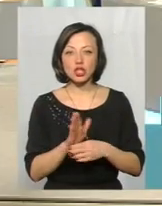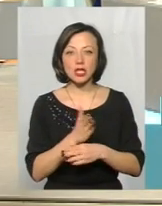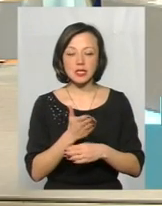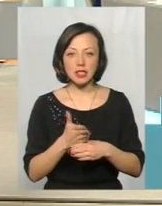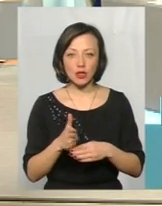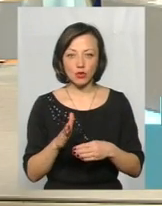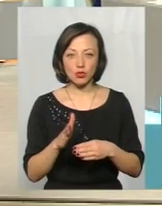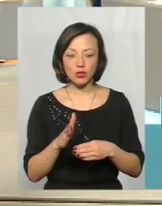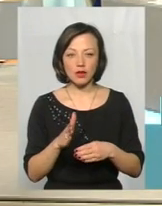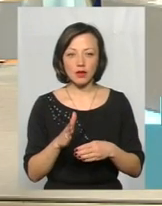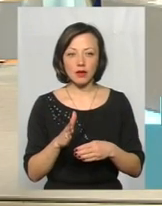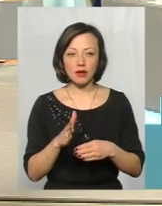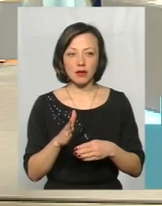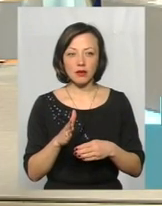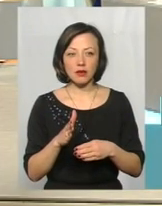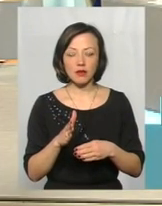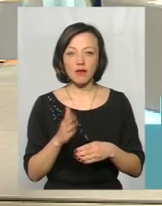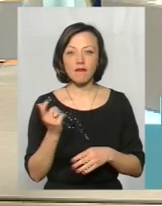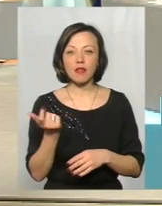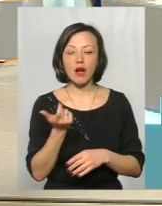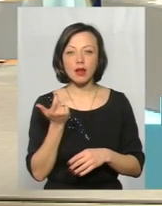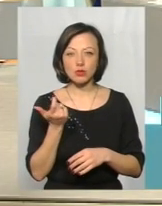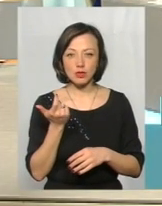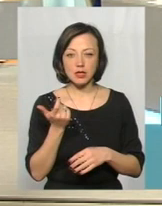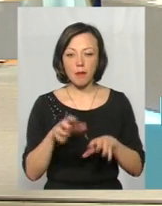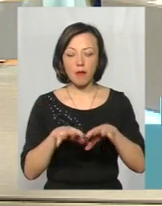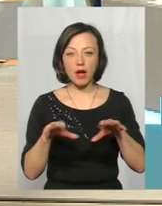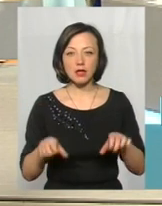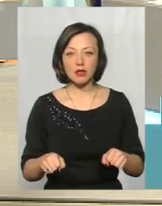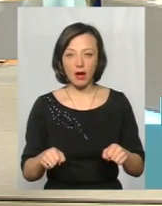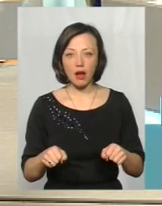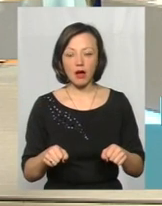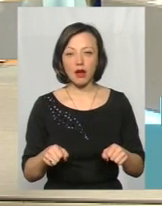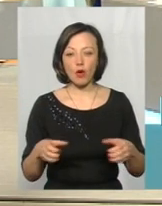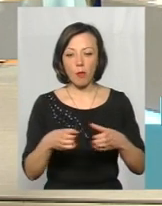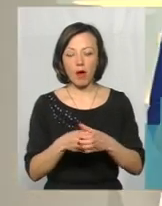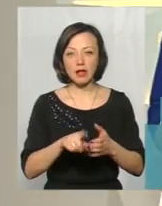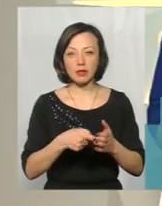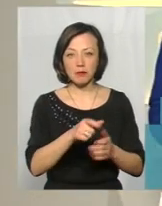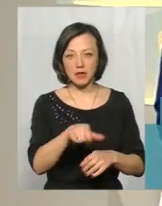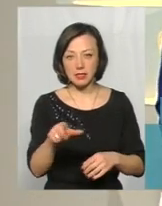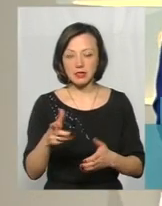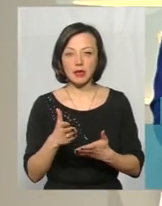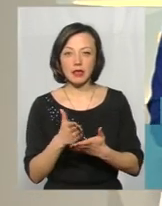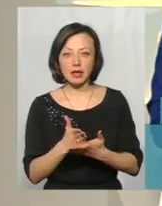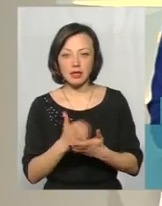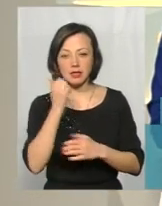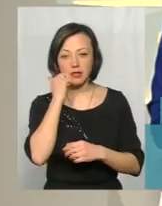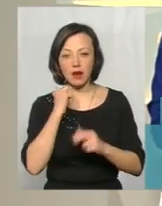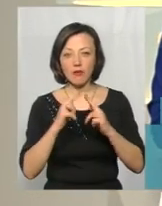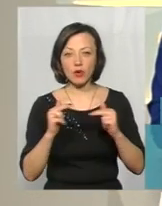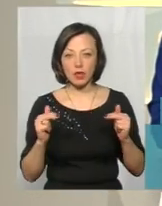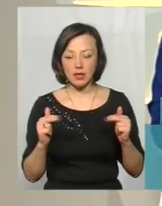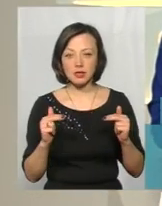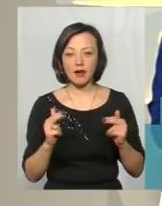власності майна громади міста, це саме є стара портеця,